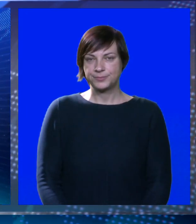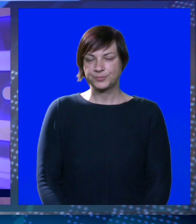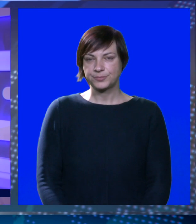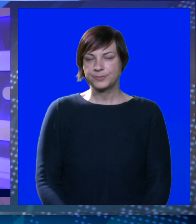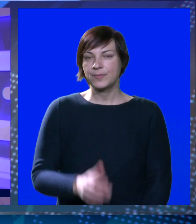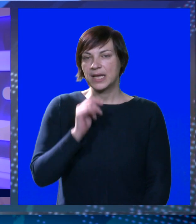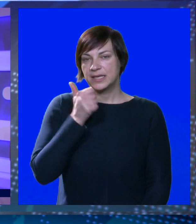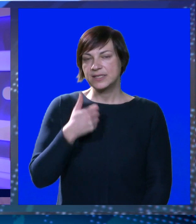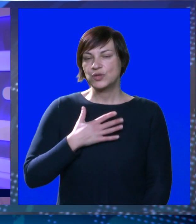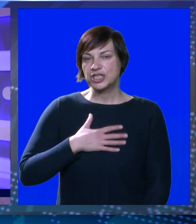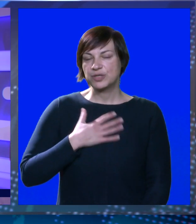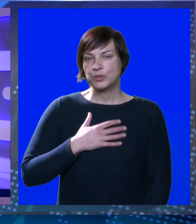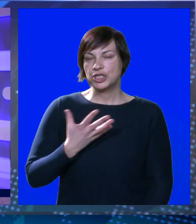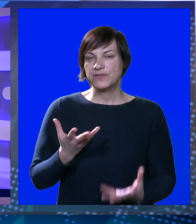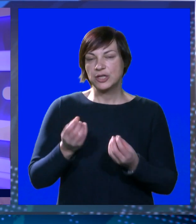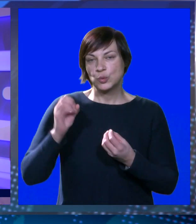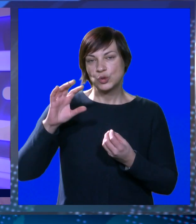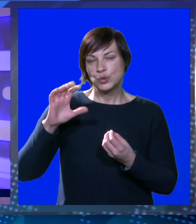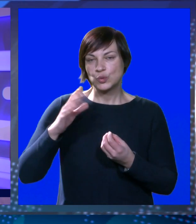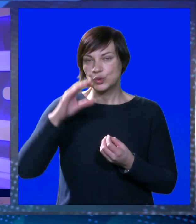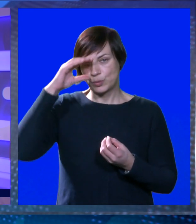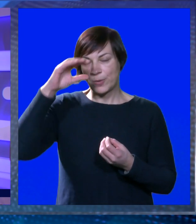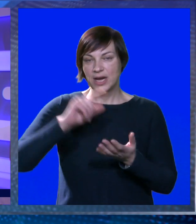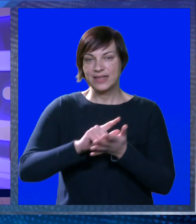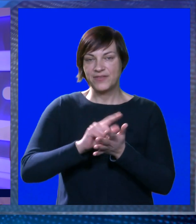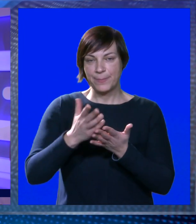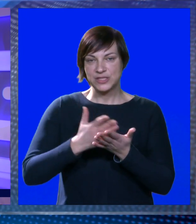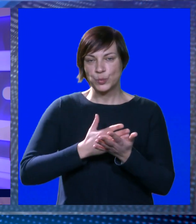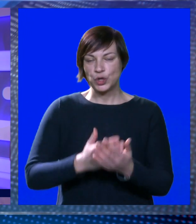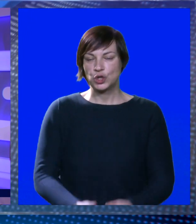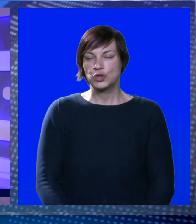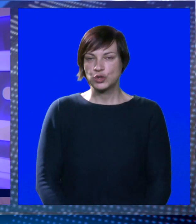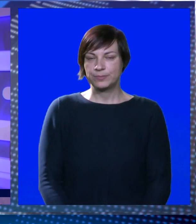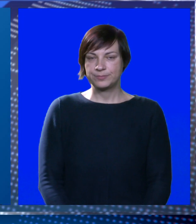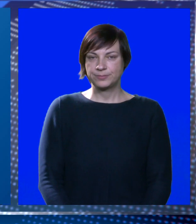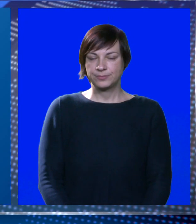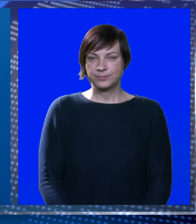I sutra ćemo uživjeti u obilju sunca. Slijedi detaljna vremenska prognoza.